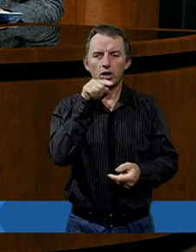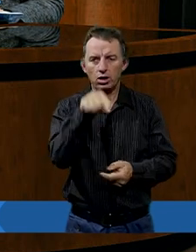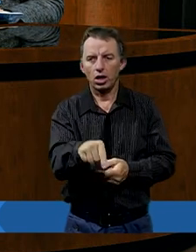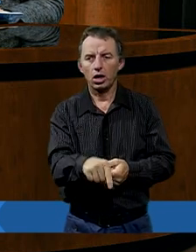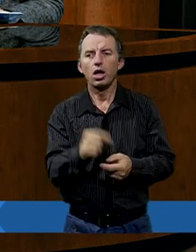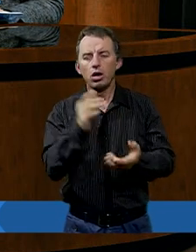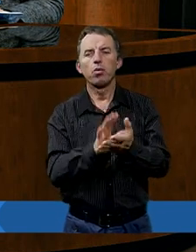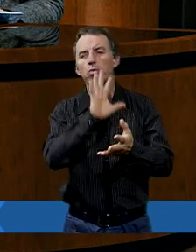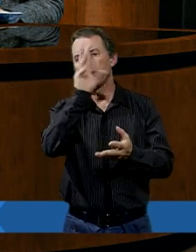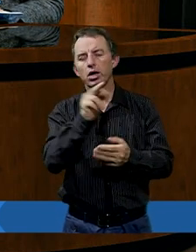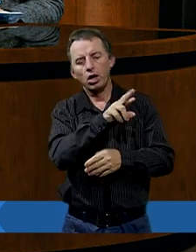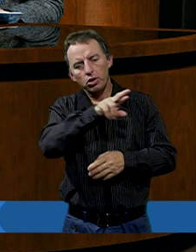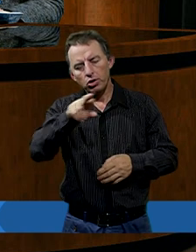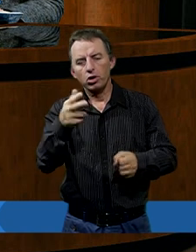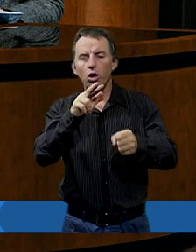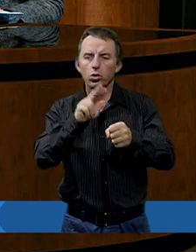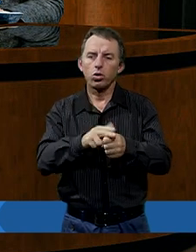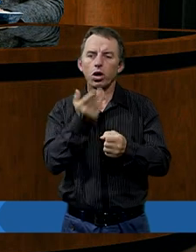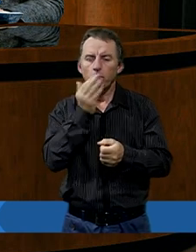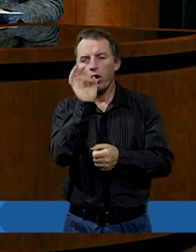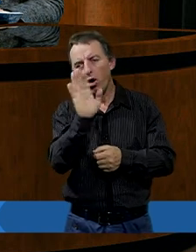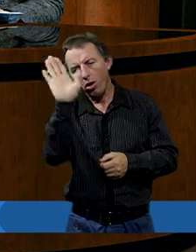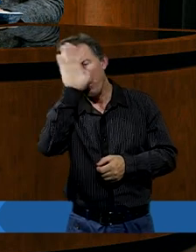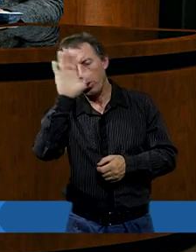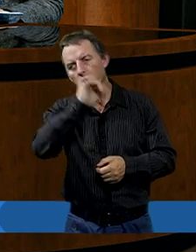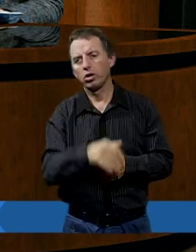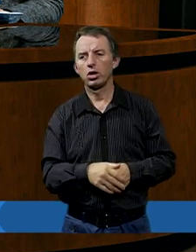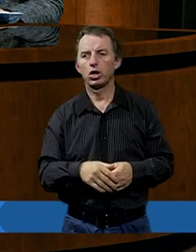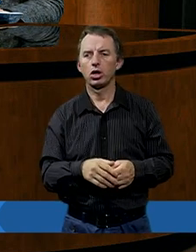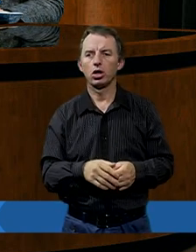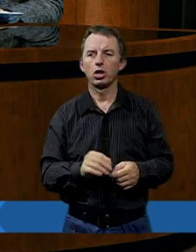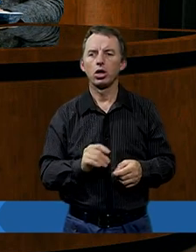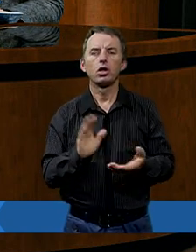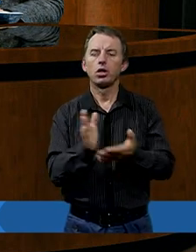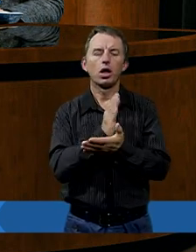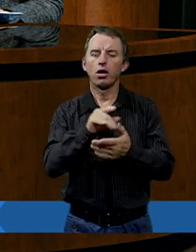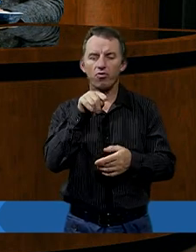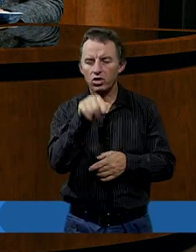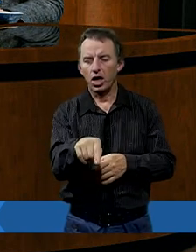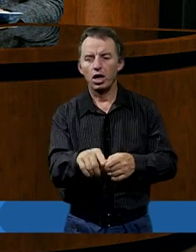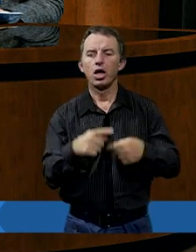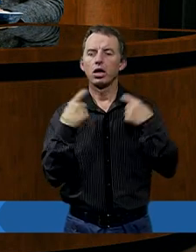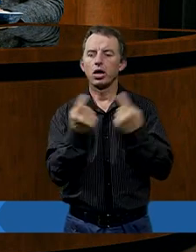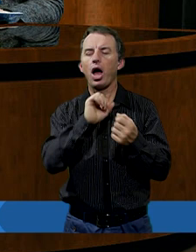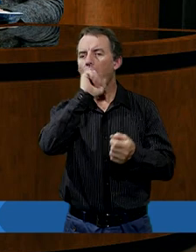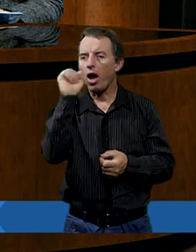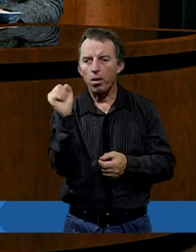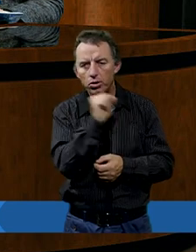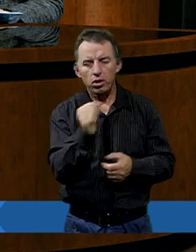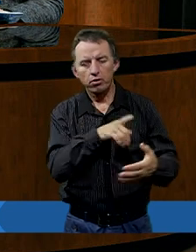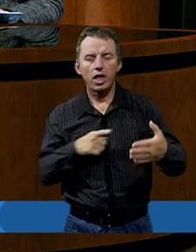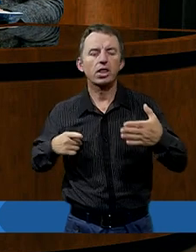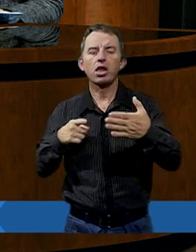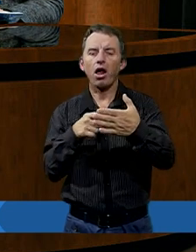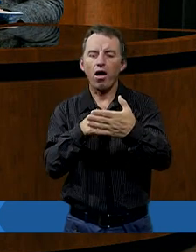odkryć pięknych rzeczy, o których mówią, o Bogu, w jaki jest piękny sposób. Tylko, że nie w tej sytuacji. Absolutnie